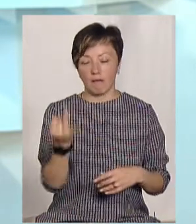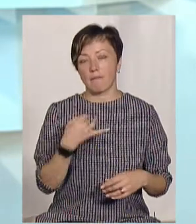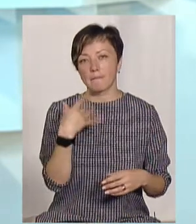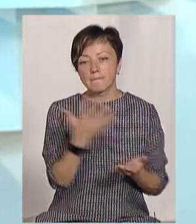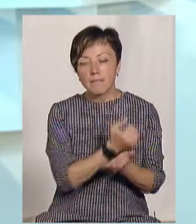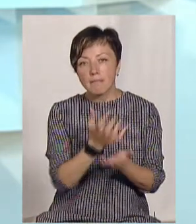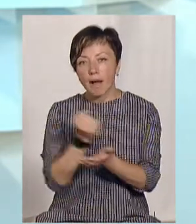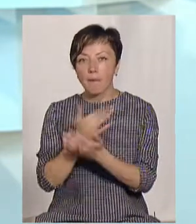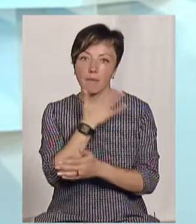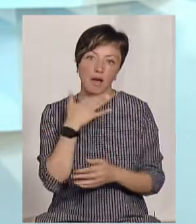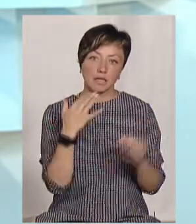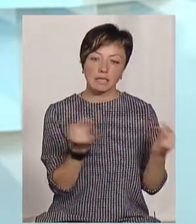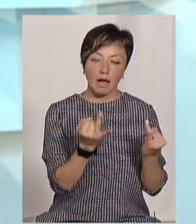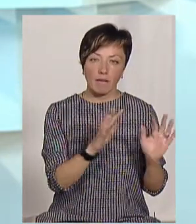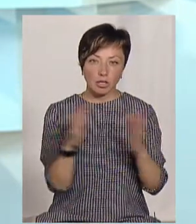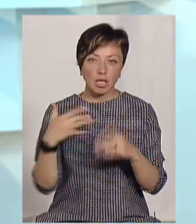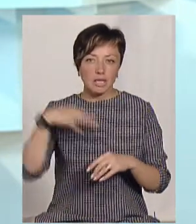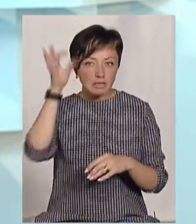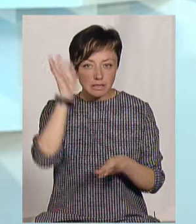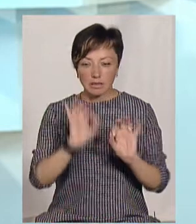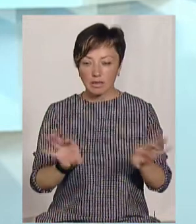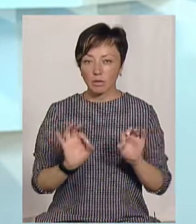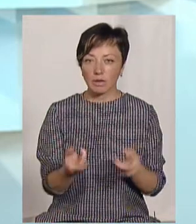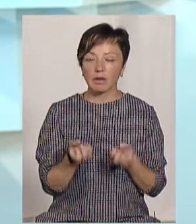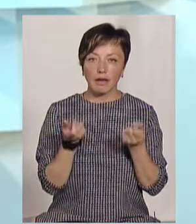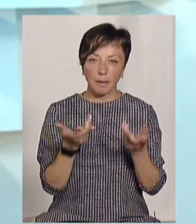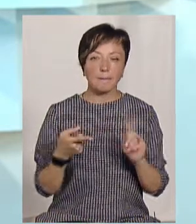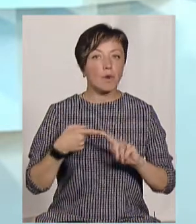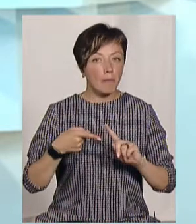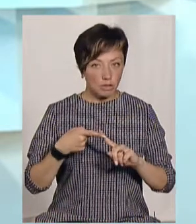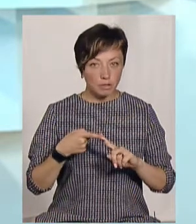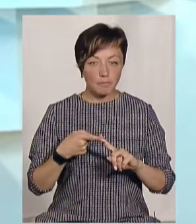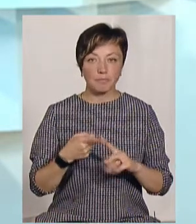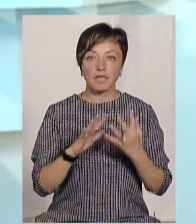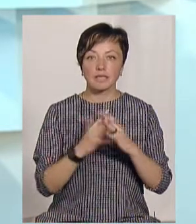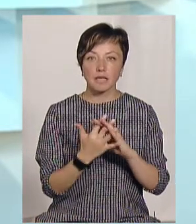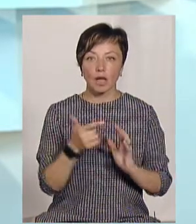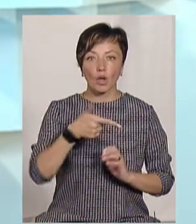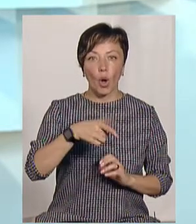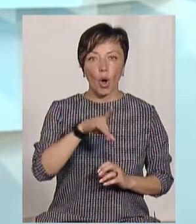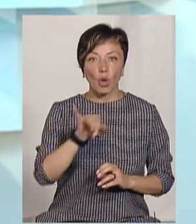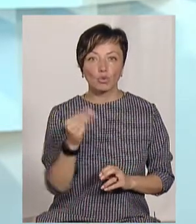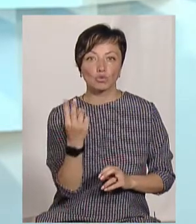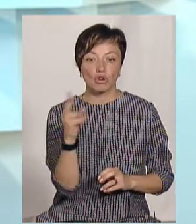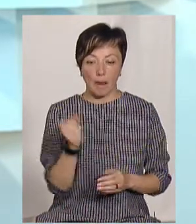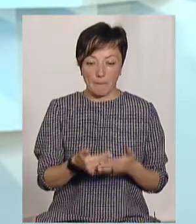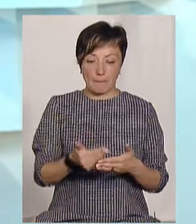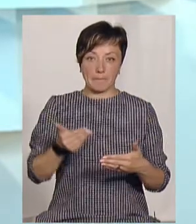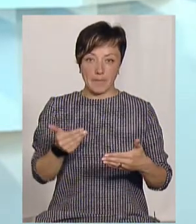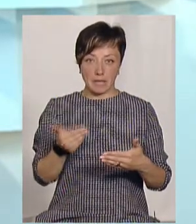понаходили багато цікавих речей. Давайте я вам згадаю лише декілька з них. По-перше, наприклад, село Грушка є. Воно перед